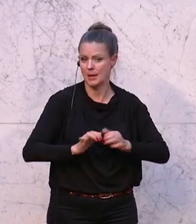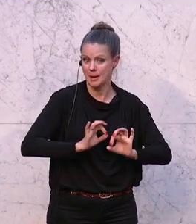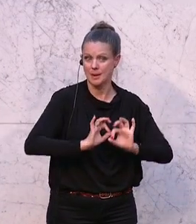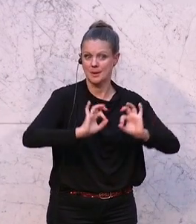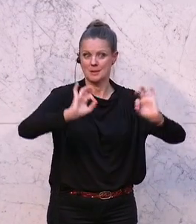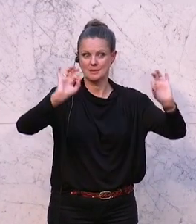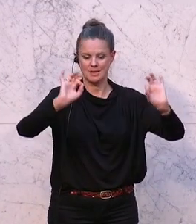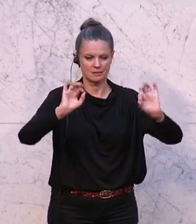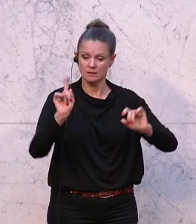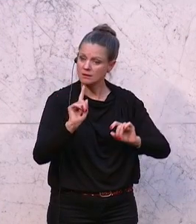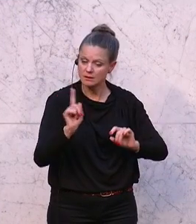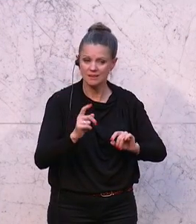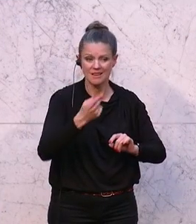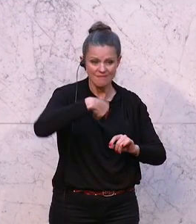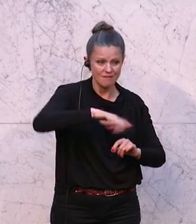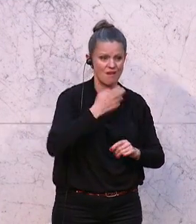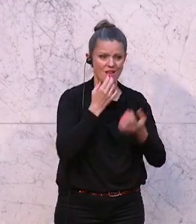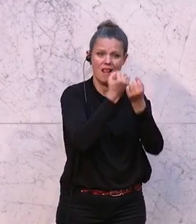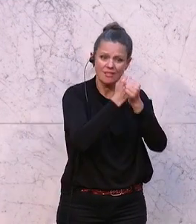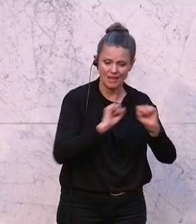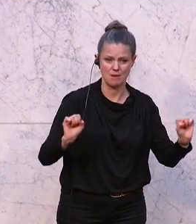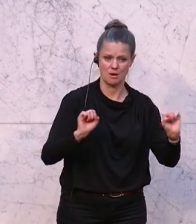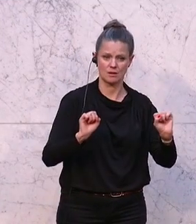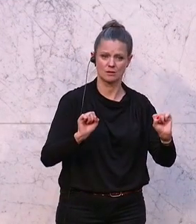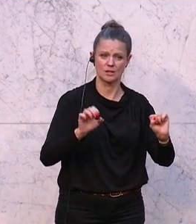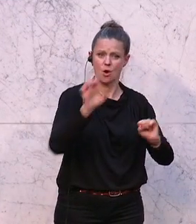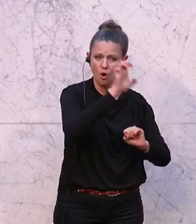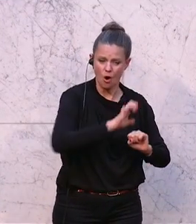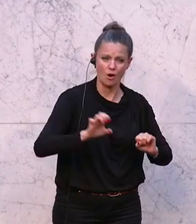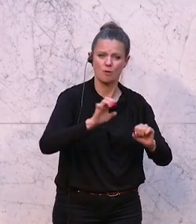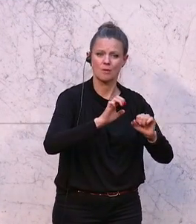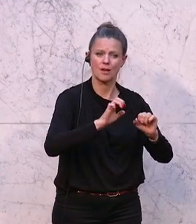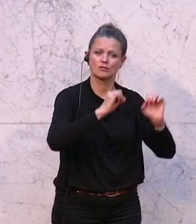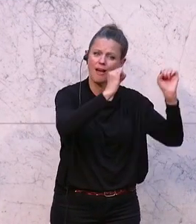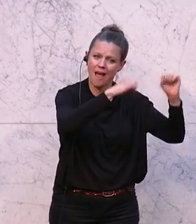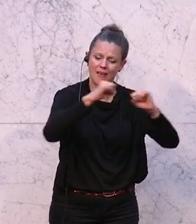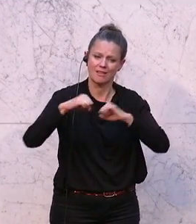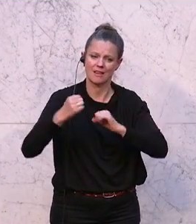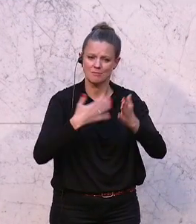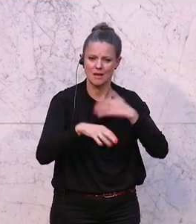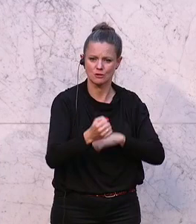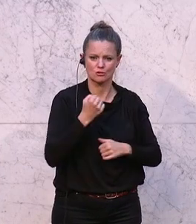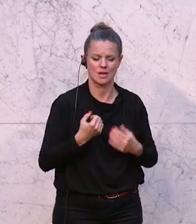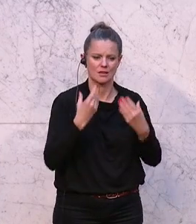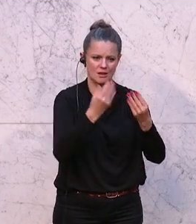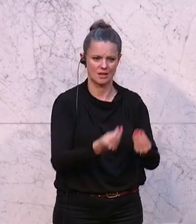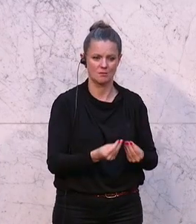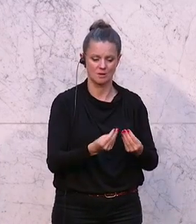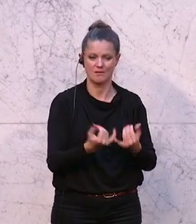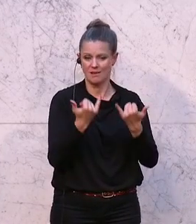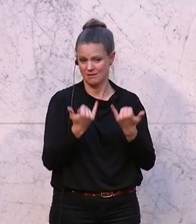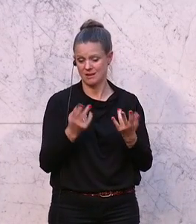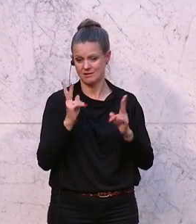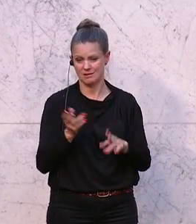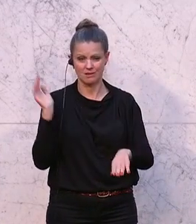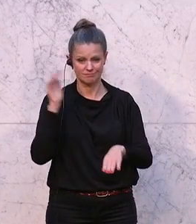wir eben die Demokratien durch die europäische Einigkeit stärken. Und genau da können wir jetzt sehr gut ausmachen, wer